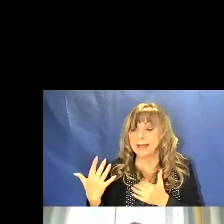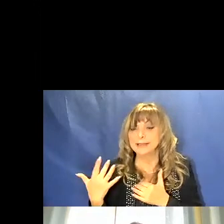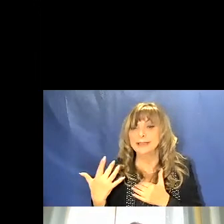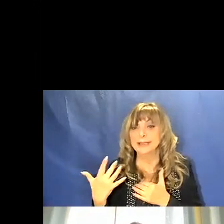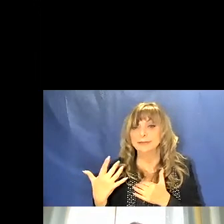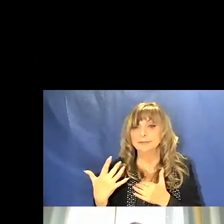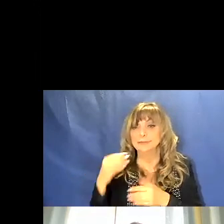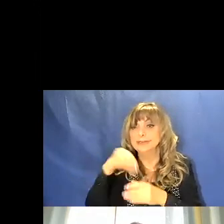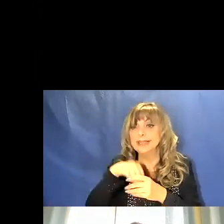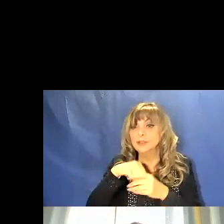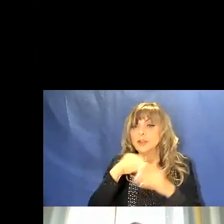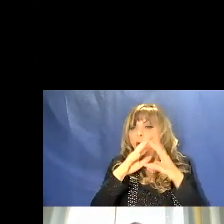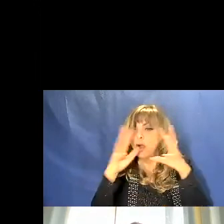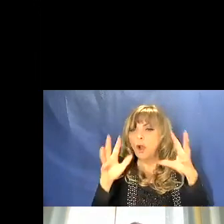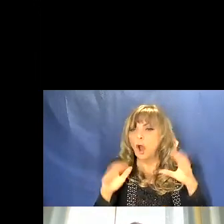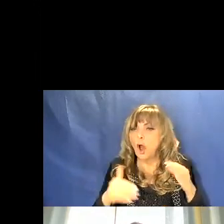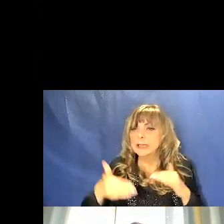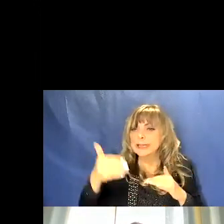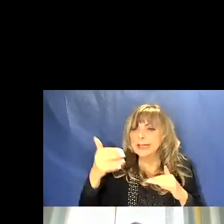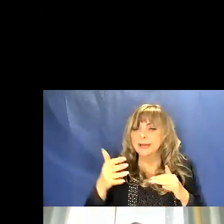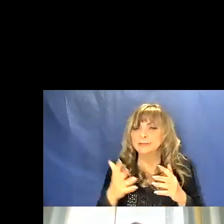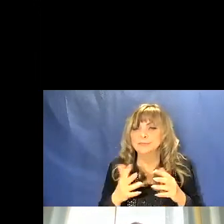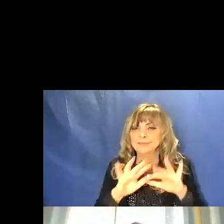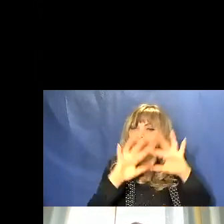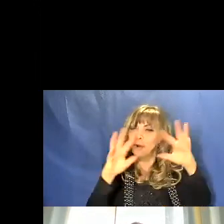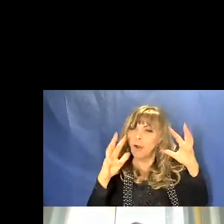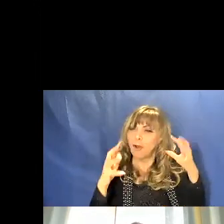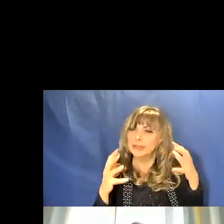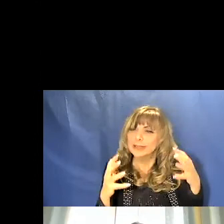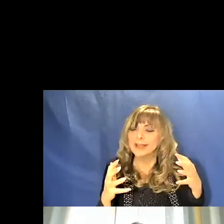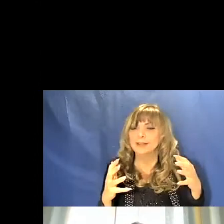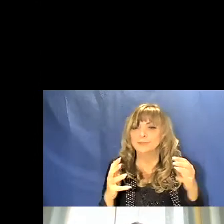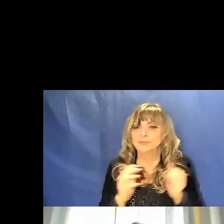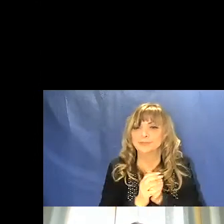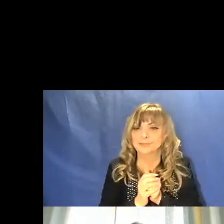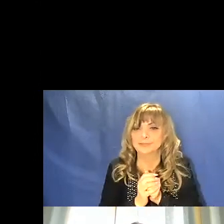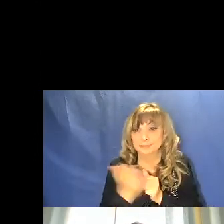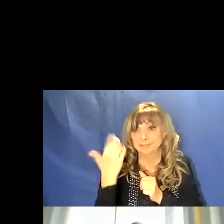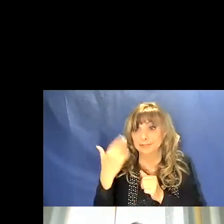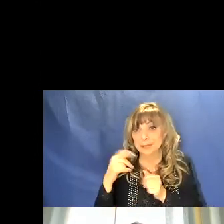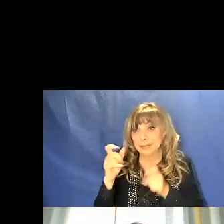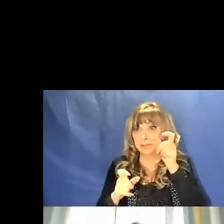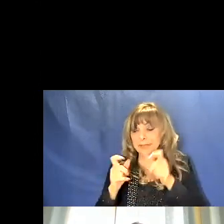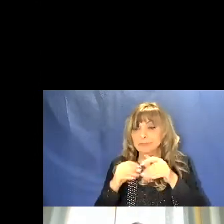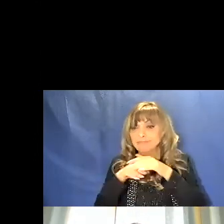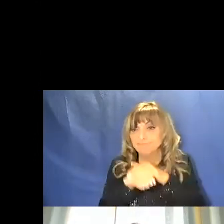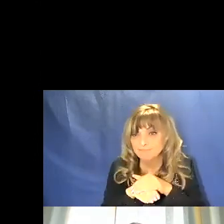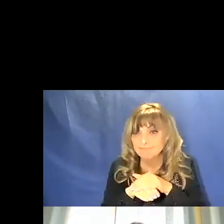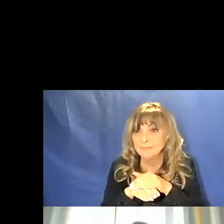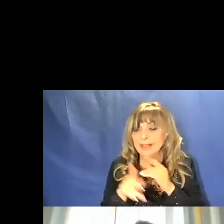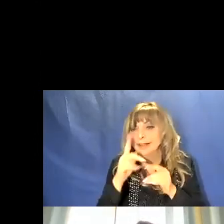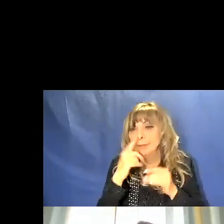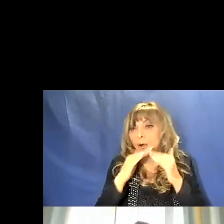'interno della grotta la grotta è quel microcosmo che è stato alloggio residenza per le